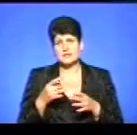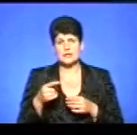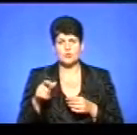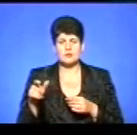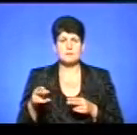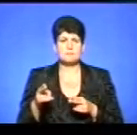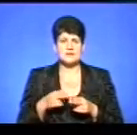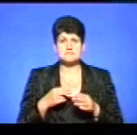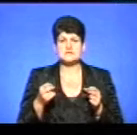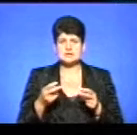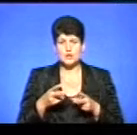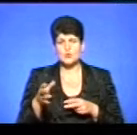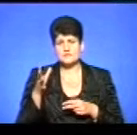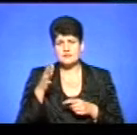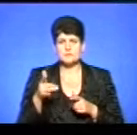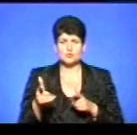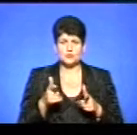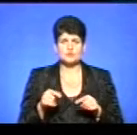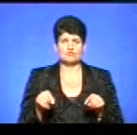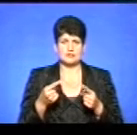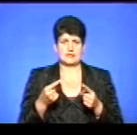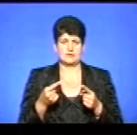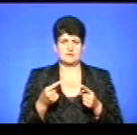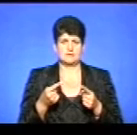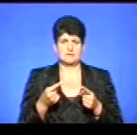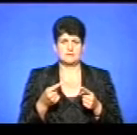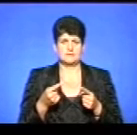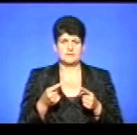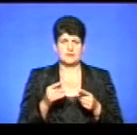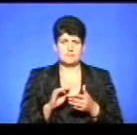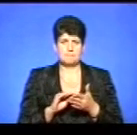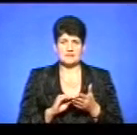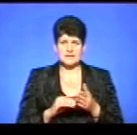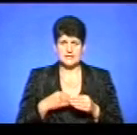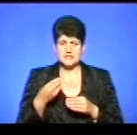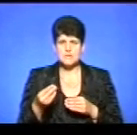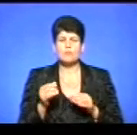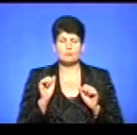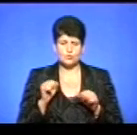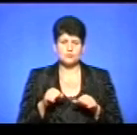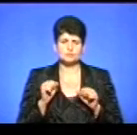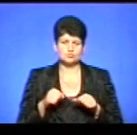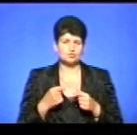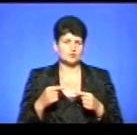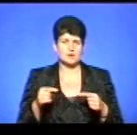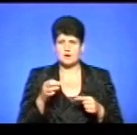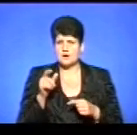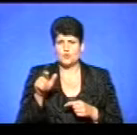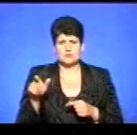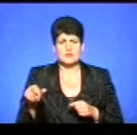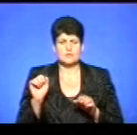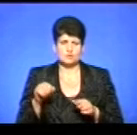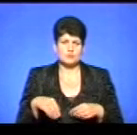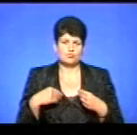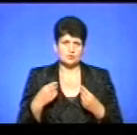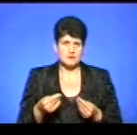спеціальної освіти, підготовки створити петицію? Звичайно, будь-яка людина може подати петицію, тобто член територіальної